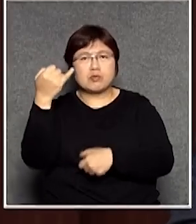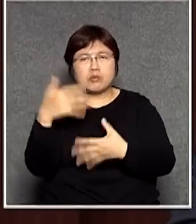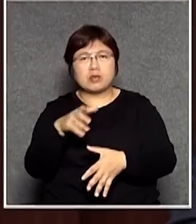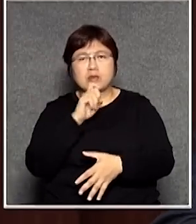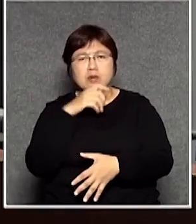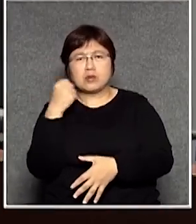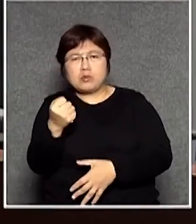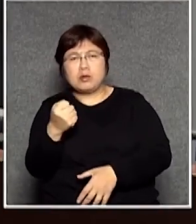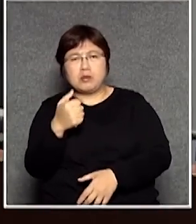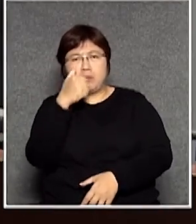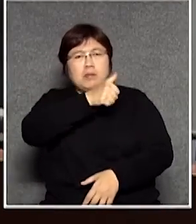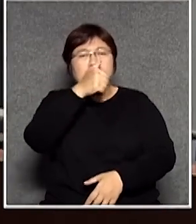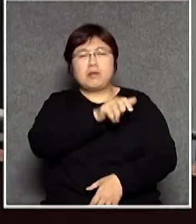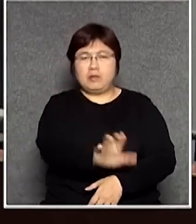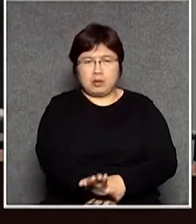權用盡